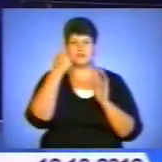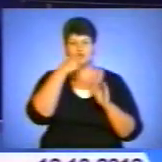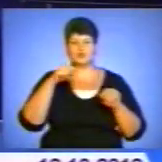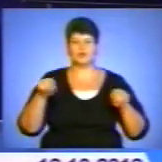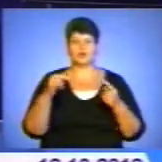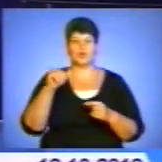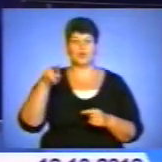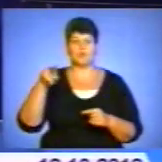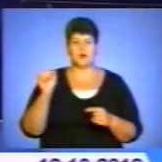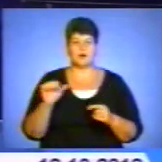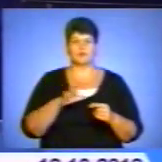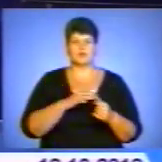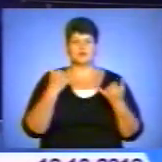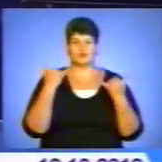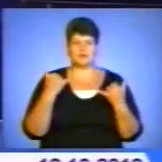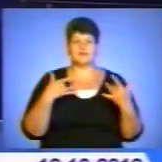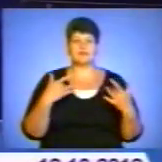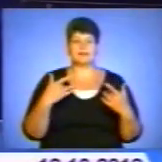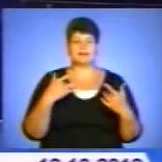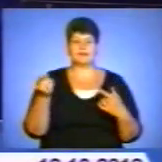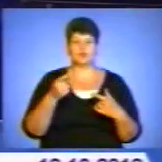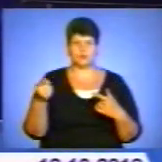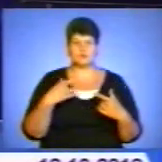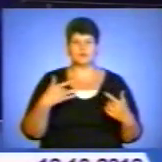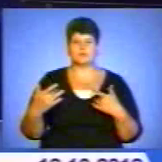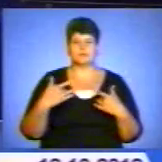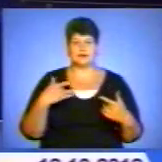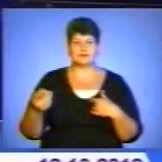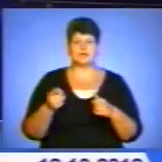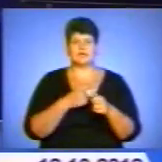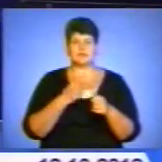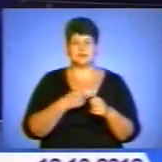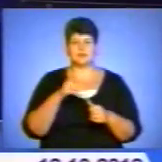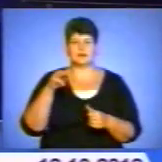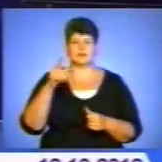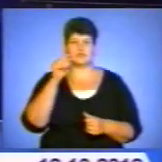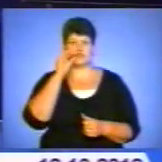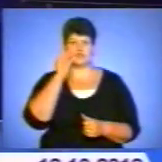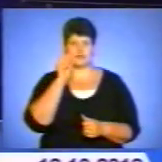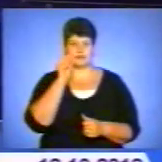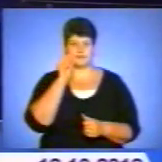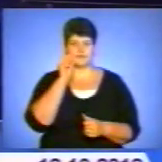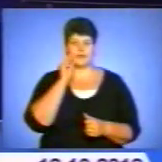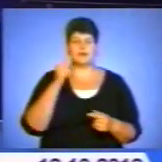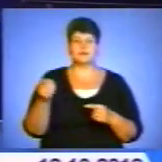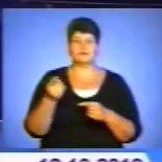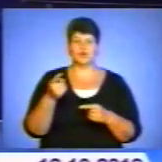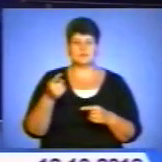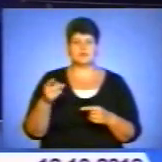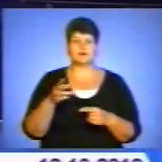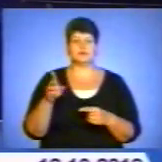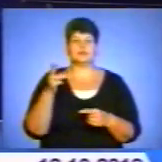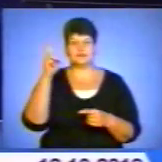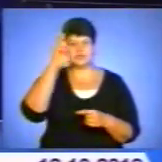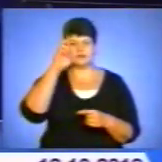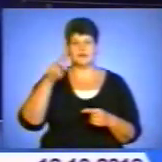УПА відбулася сьогодні в Тернопільському академічному обласному українському драматичному театрі імені Тараса Шевченка. Тернопільська державна телерадіокомпанія